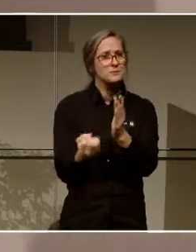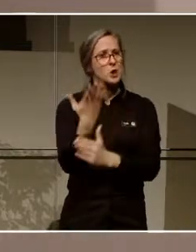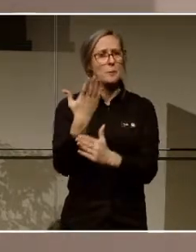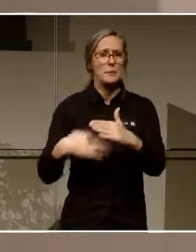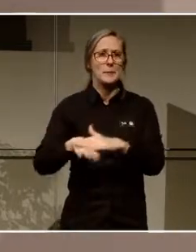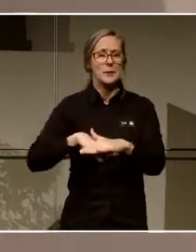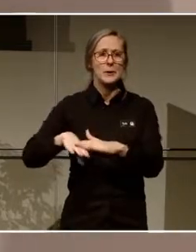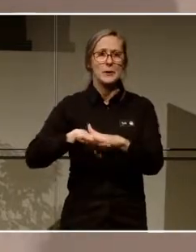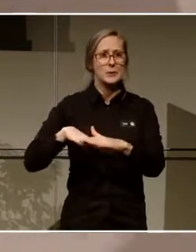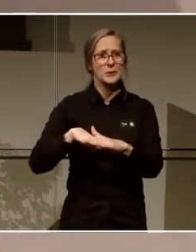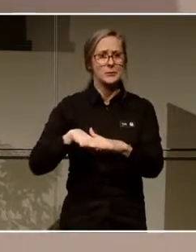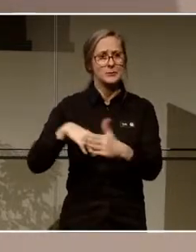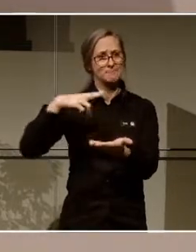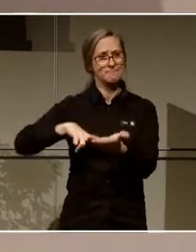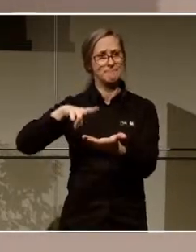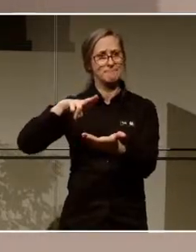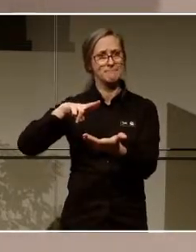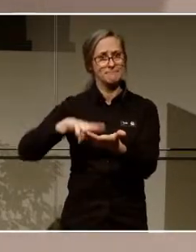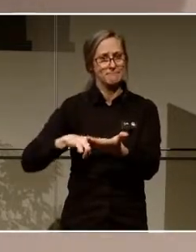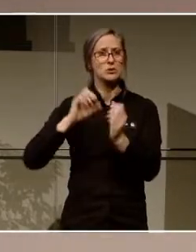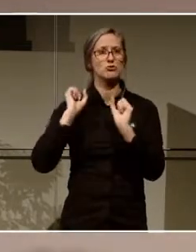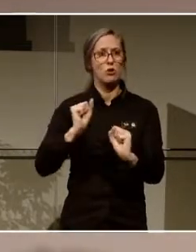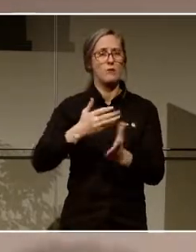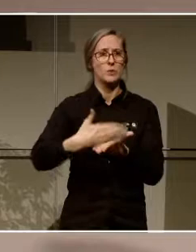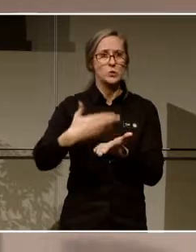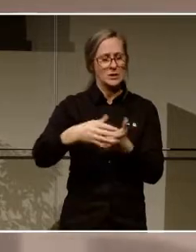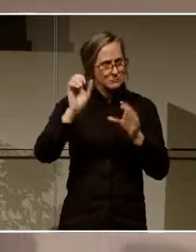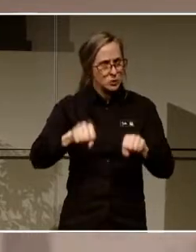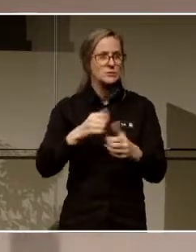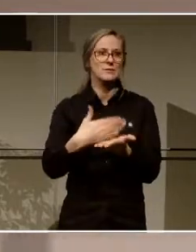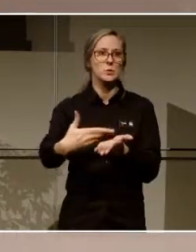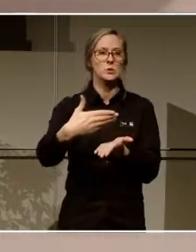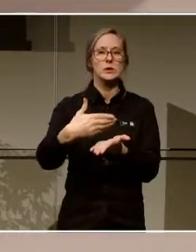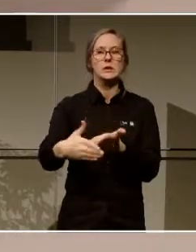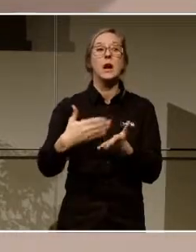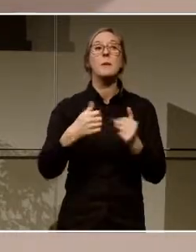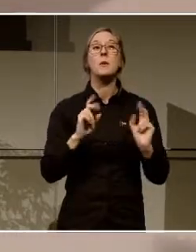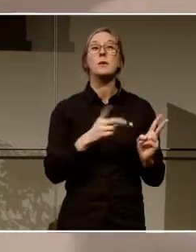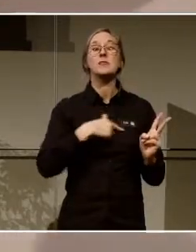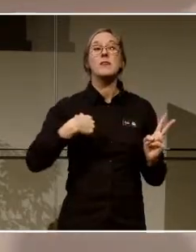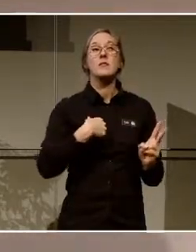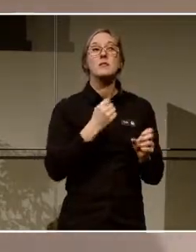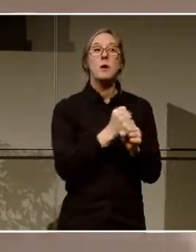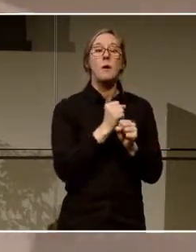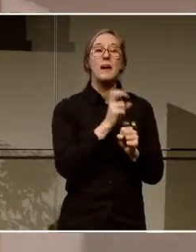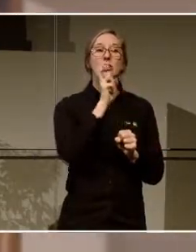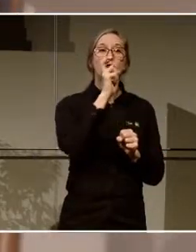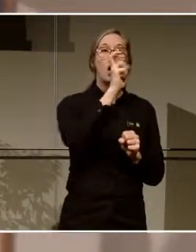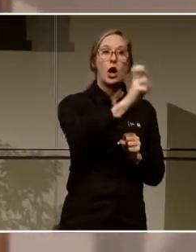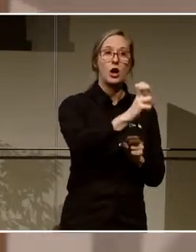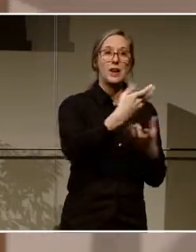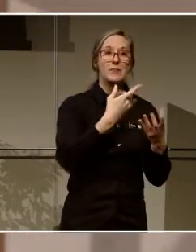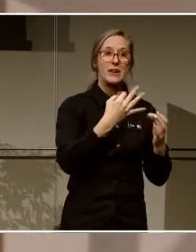få legitimitet att fortsätta med det här helt enkelt. Men sen jobbar vi även med uppsökande verksamhet inom